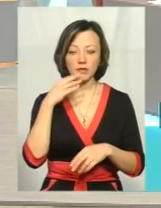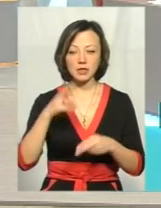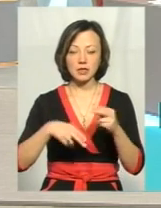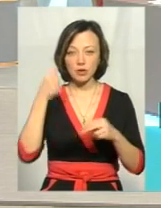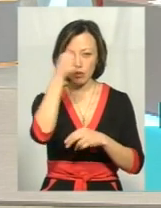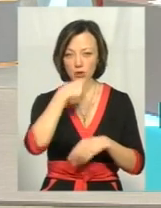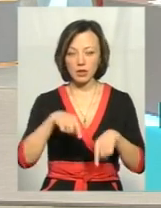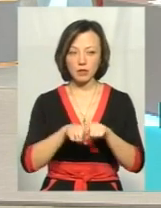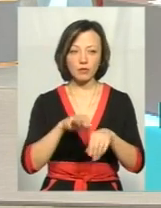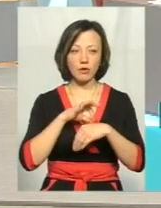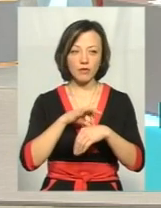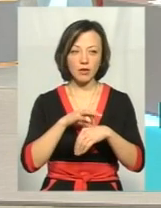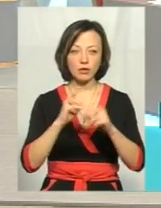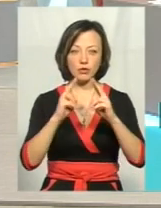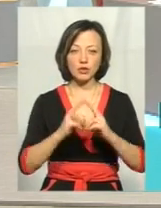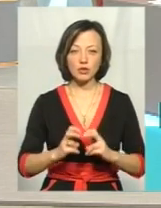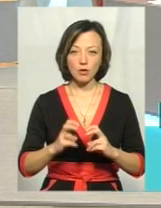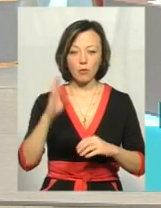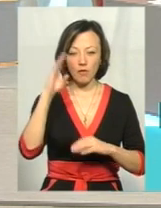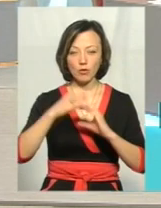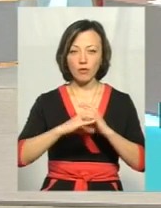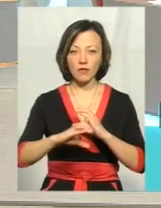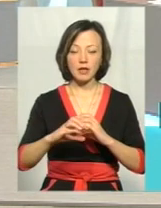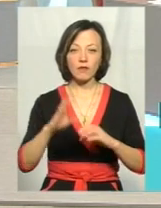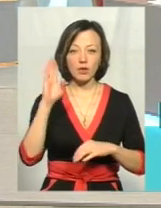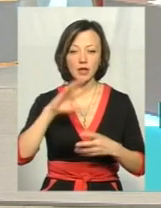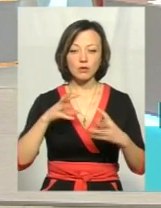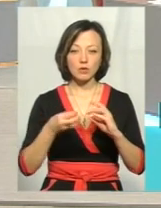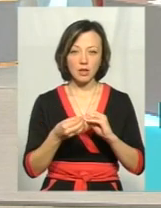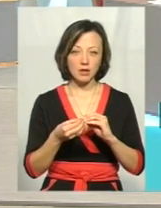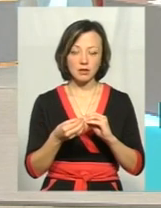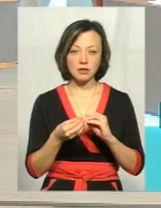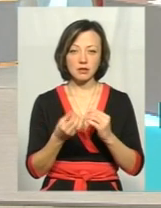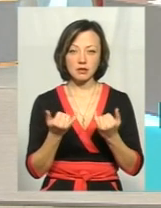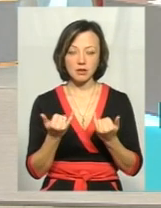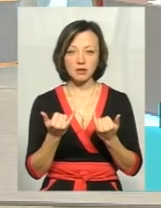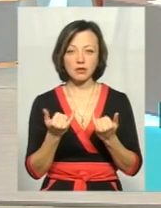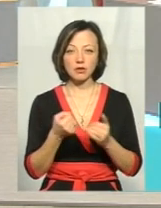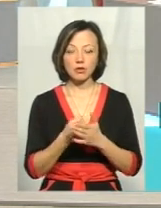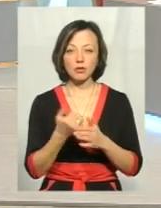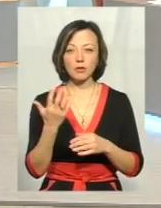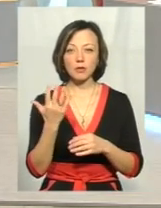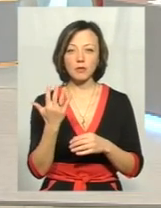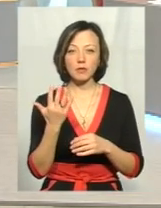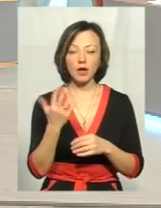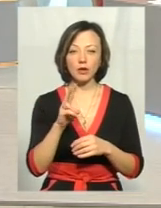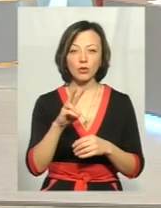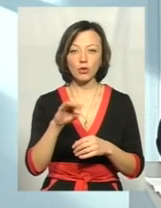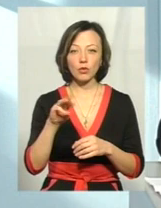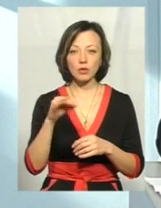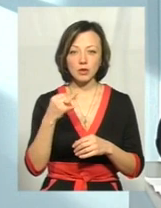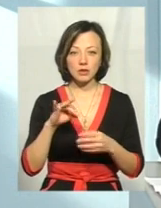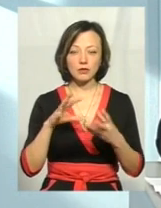року теж провели дослідження по допровідній воді. Результатів їх якраз зараз і до 5 лютого.